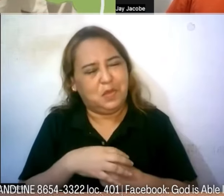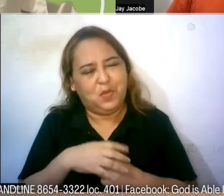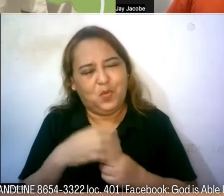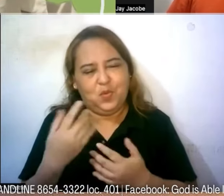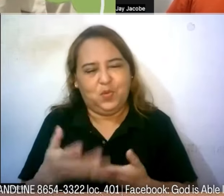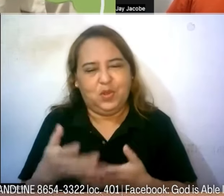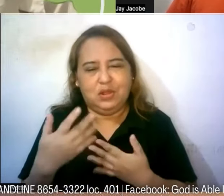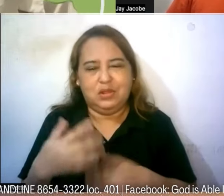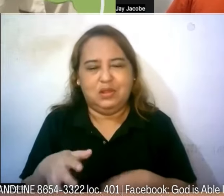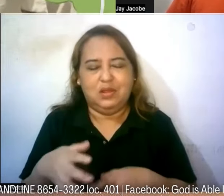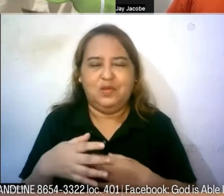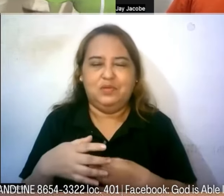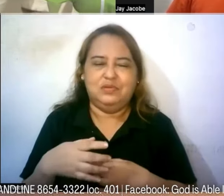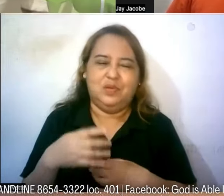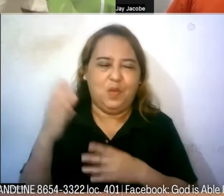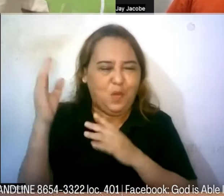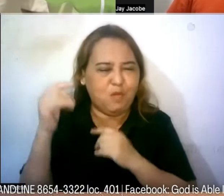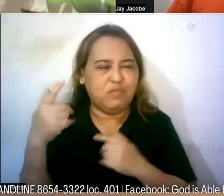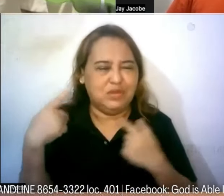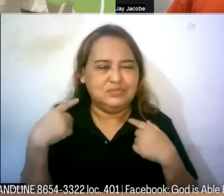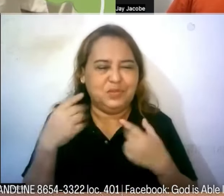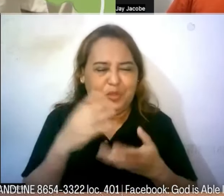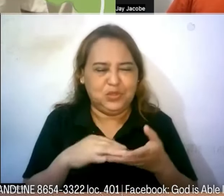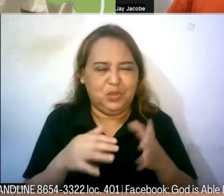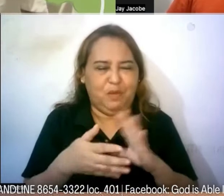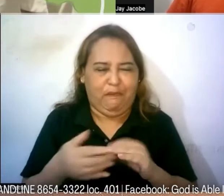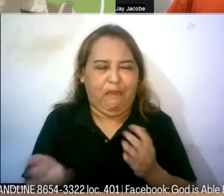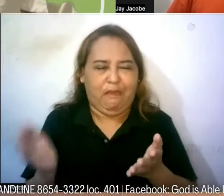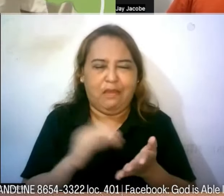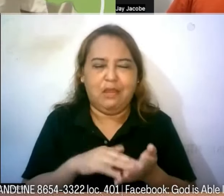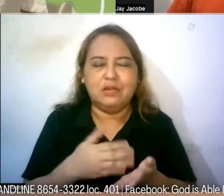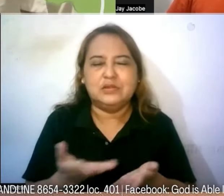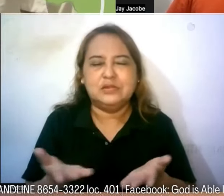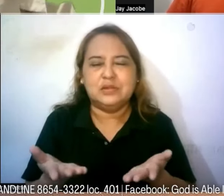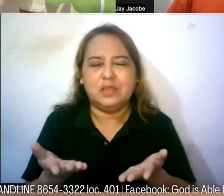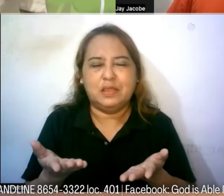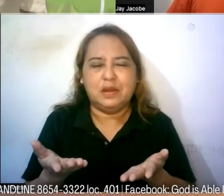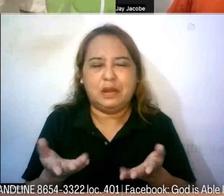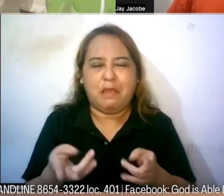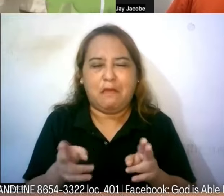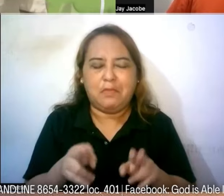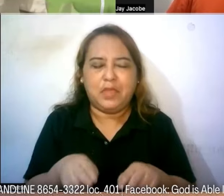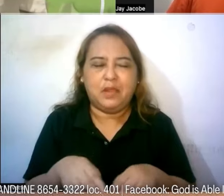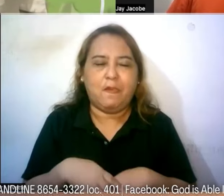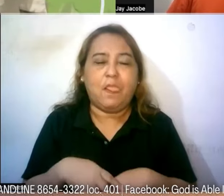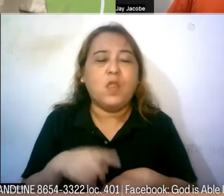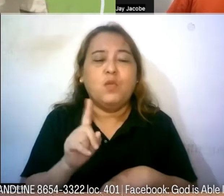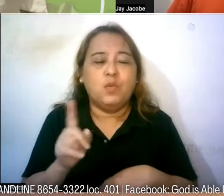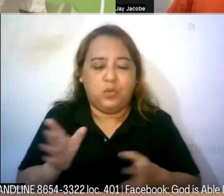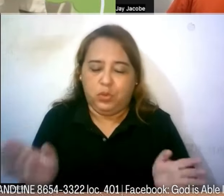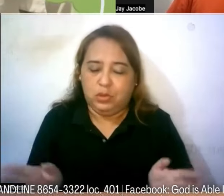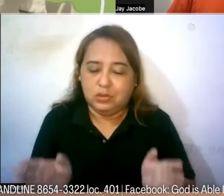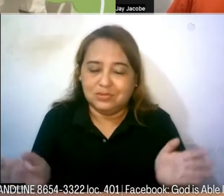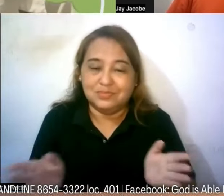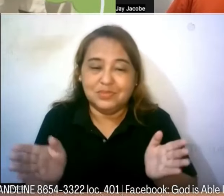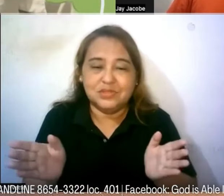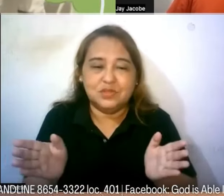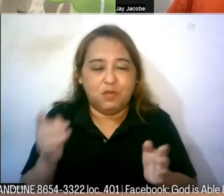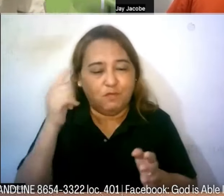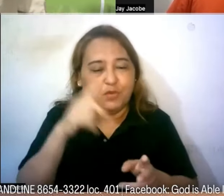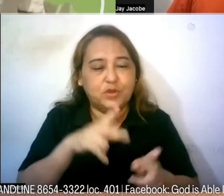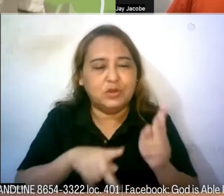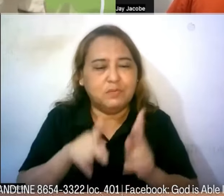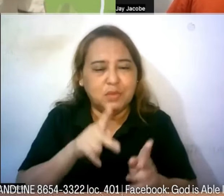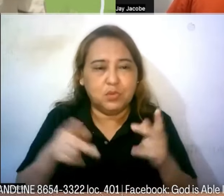marami pang ganitong kwento tulad mo Pastor Jay ano ang encouragement mo sa mga tao ngayon na tulad mo na meron paring